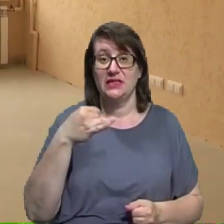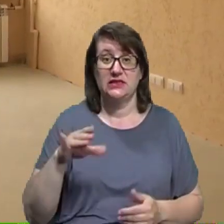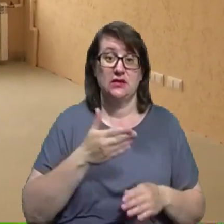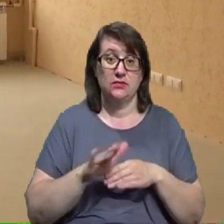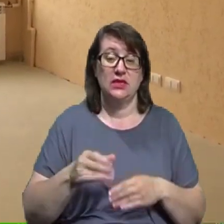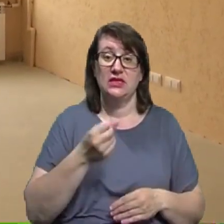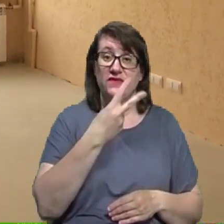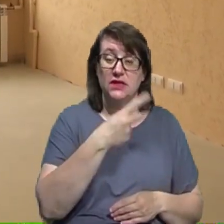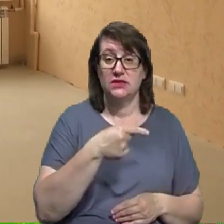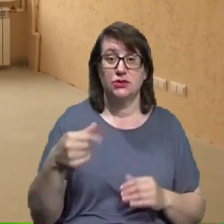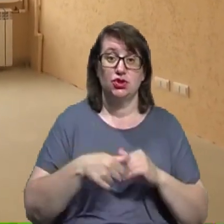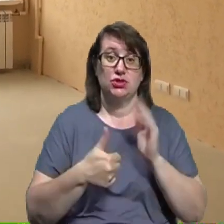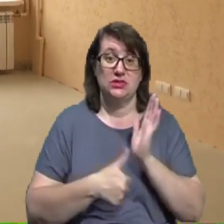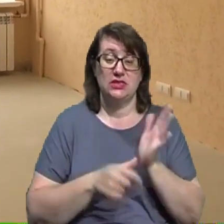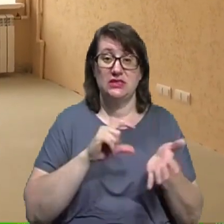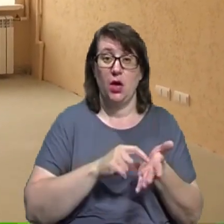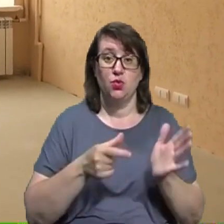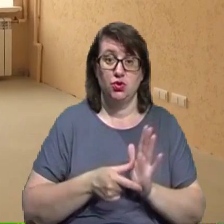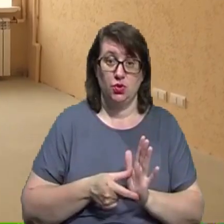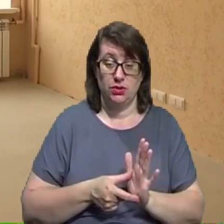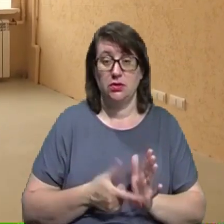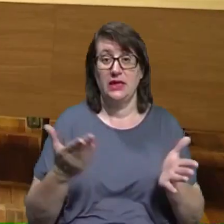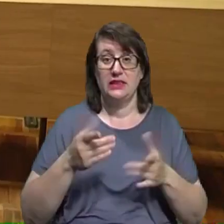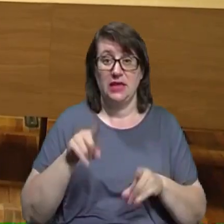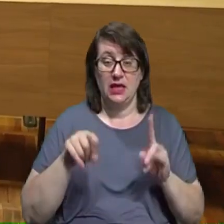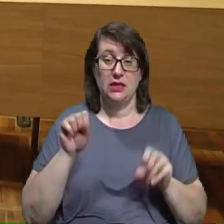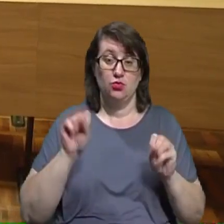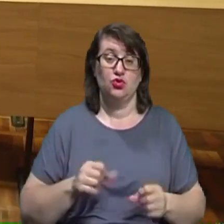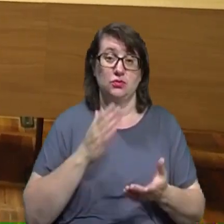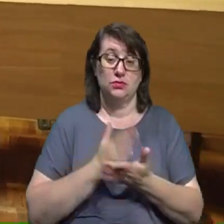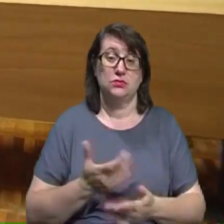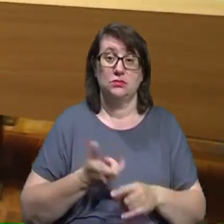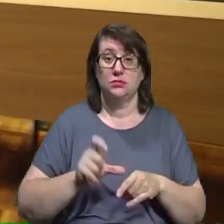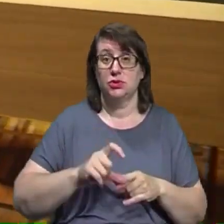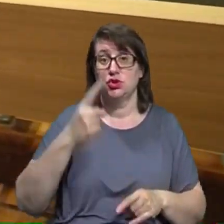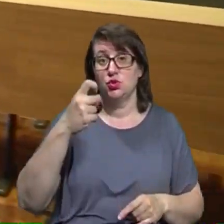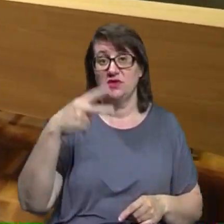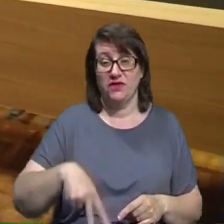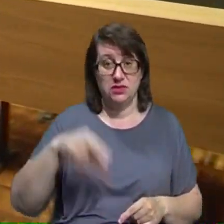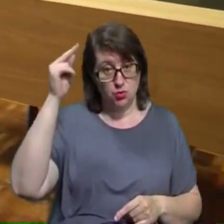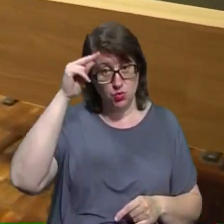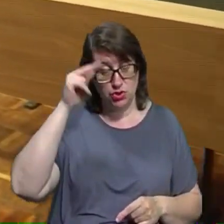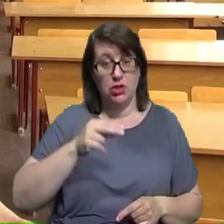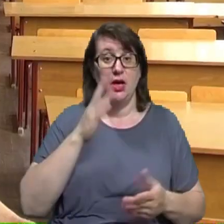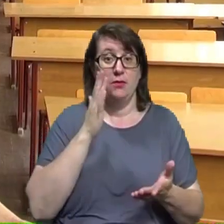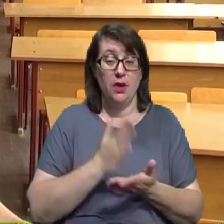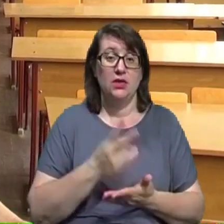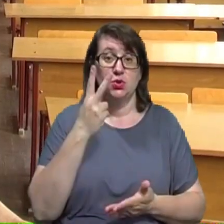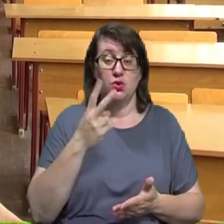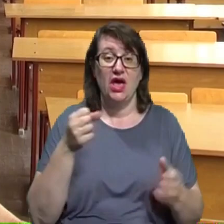до 16 аудиторій. Деякі з них можуть містити понад 120 учнів та мають другий аварійний вихід.